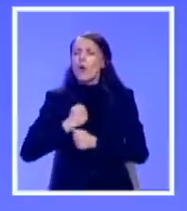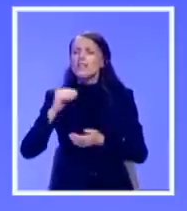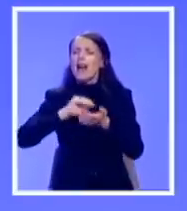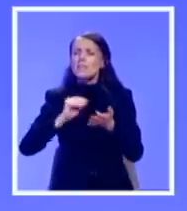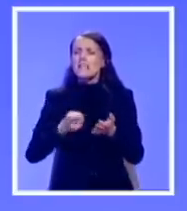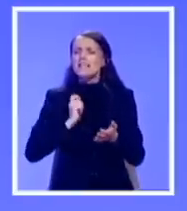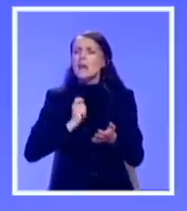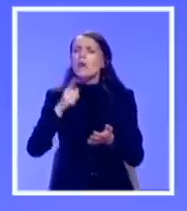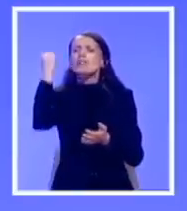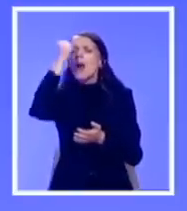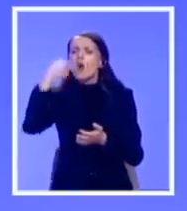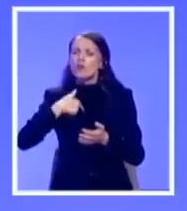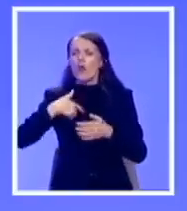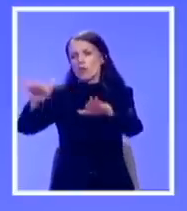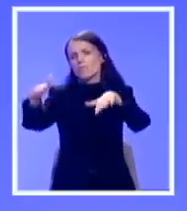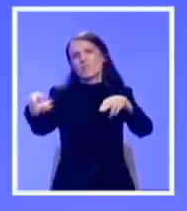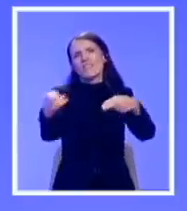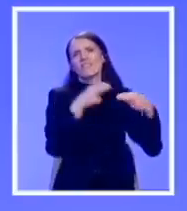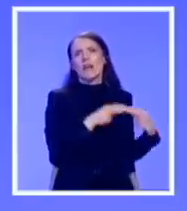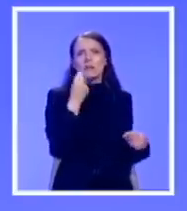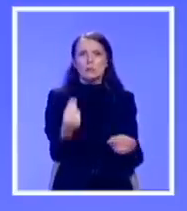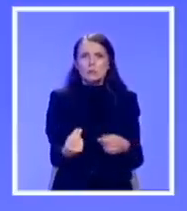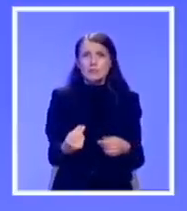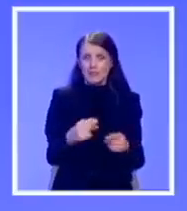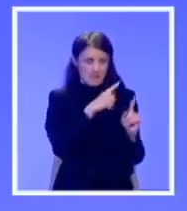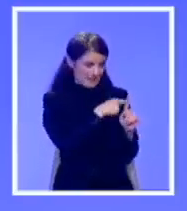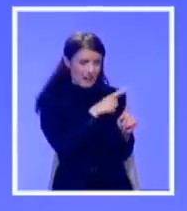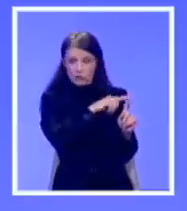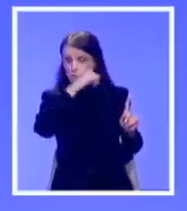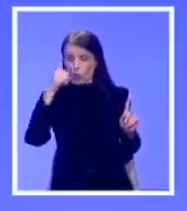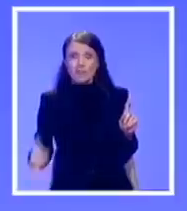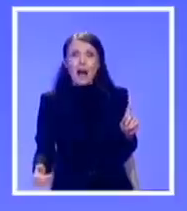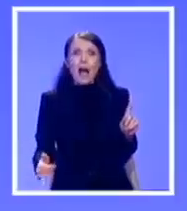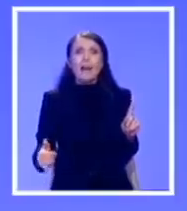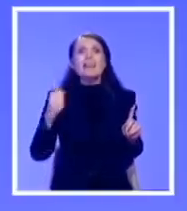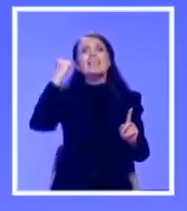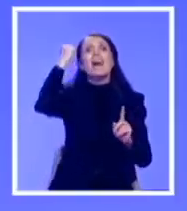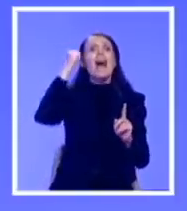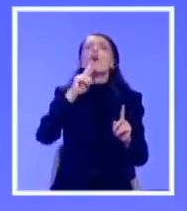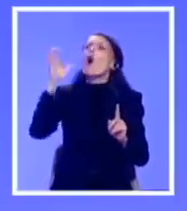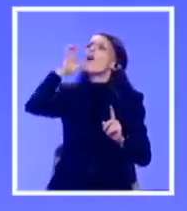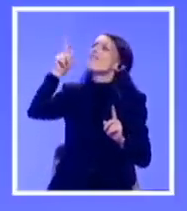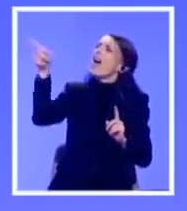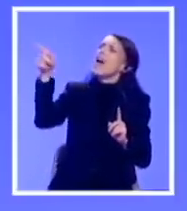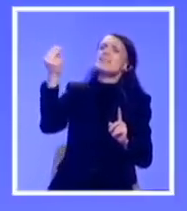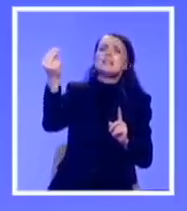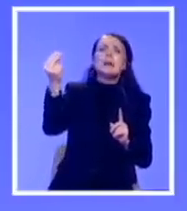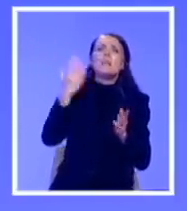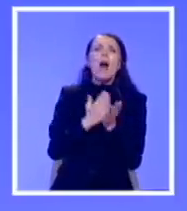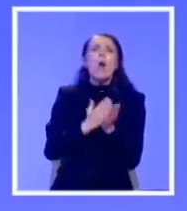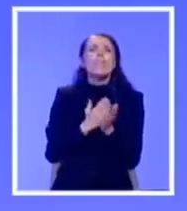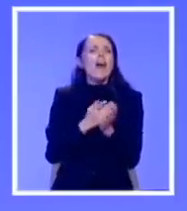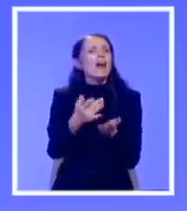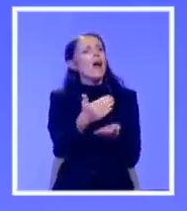policiju. Od tad pa do danas, za sve vlasti u Srbiji, kosovski Srbi su imali samo jednu ulogu, da pomognu da